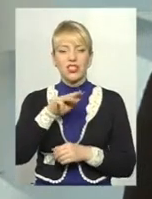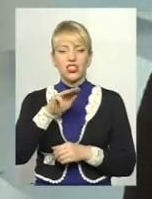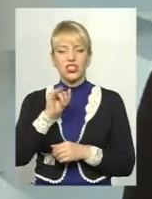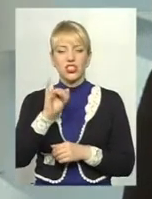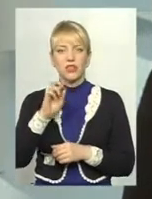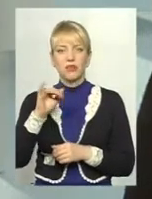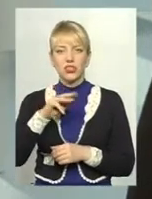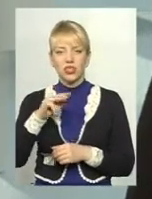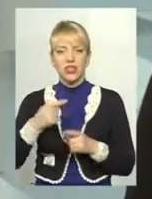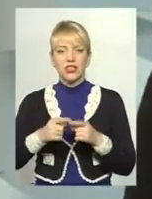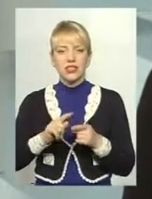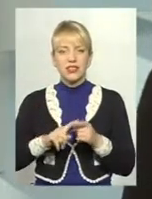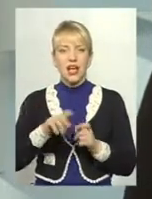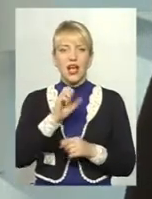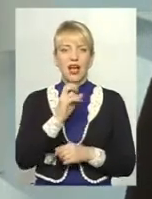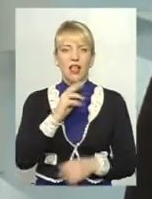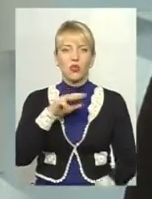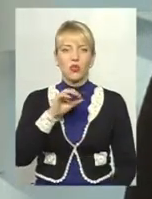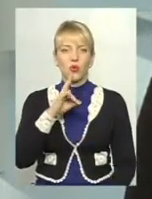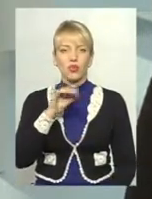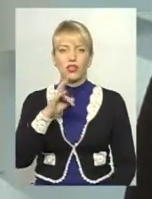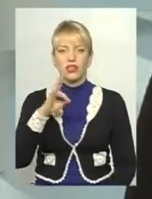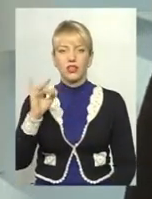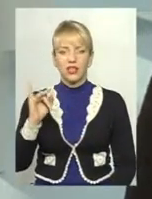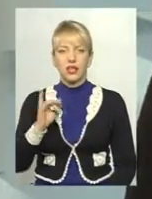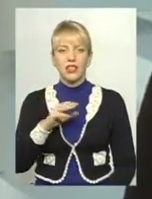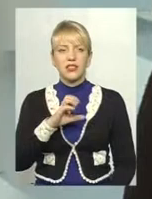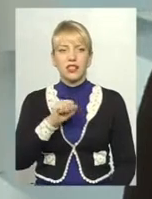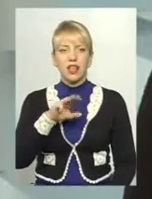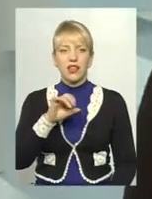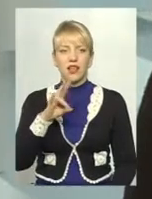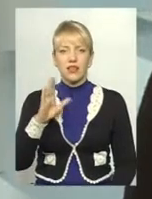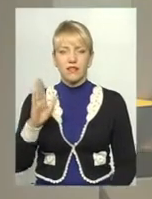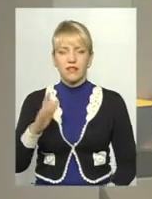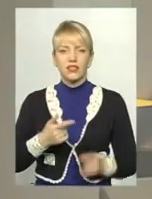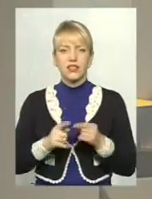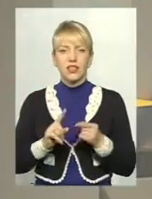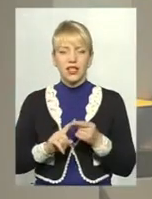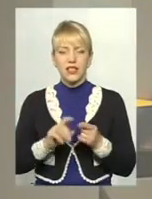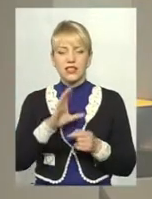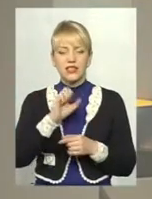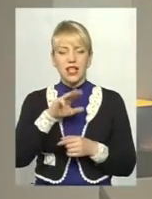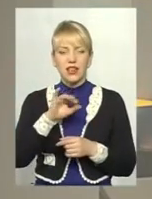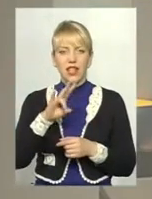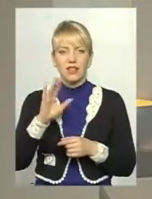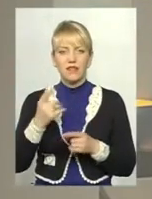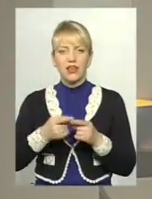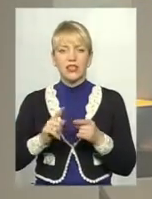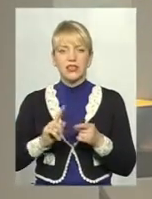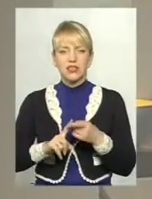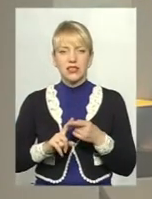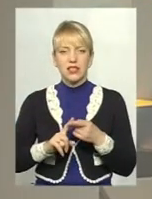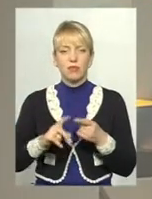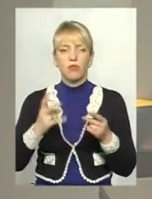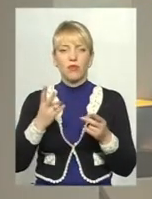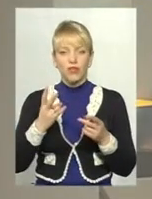скажімо, центри туристичні, які мають стати туристичним